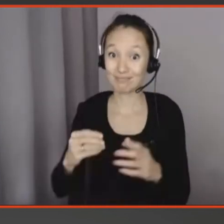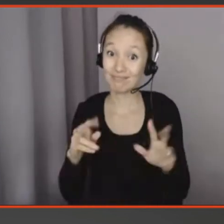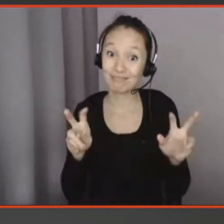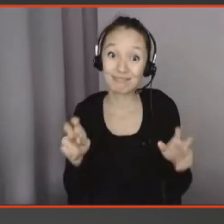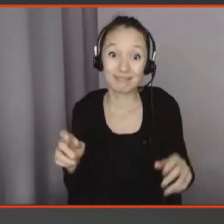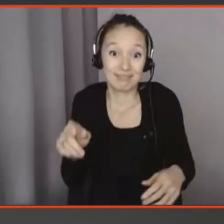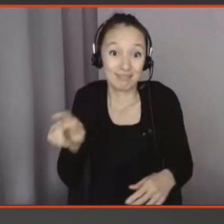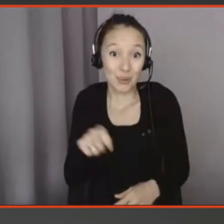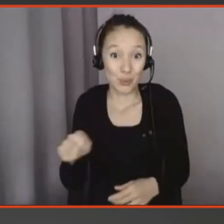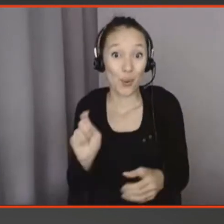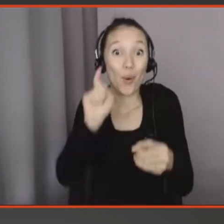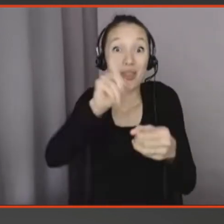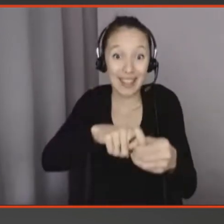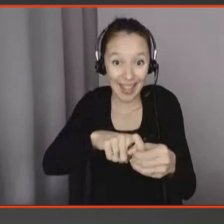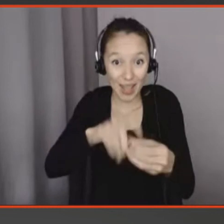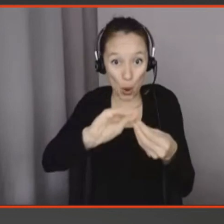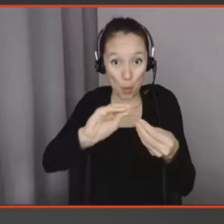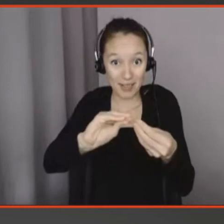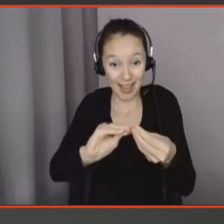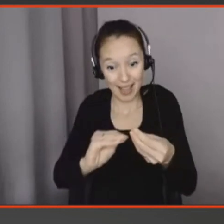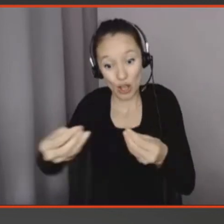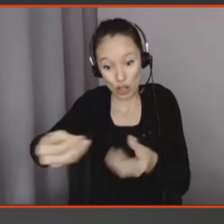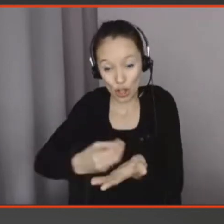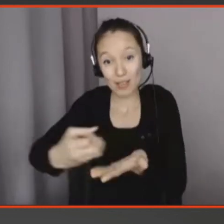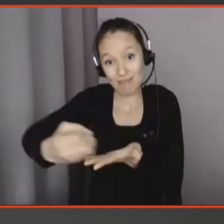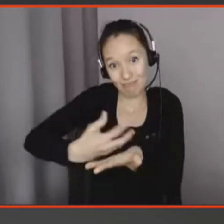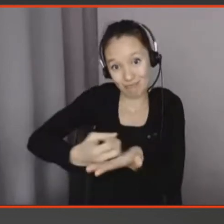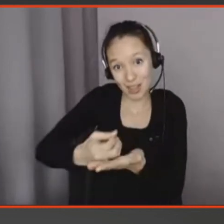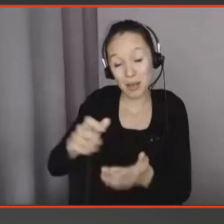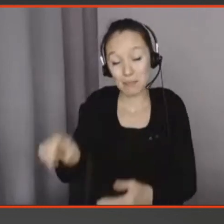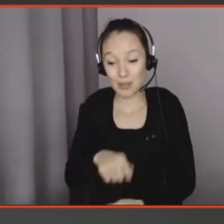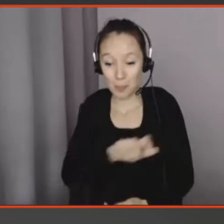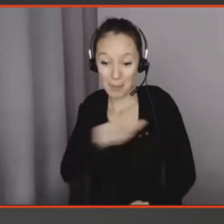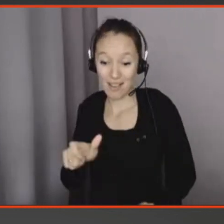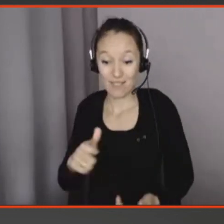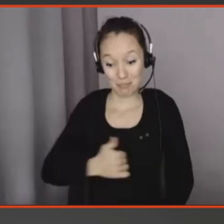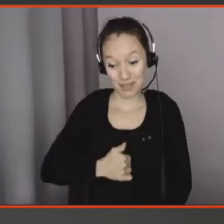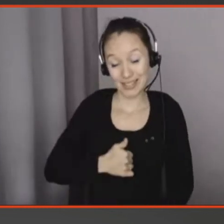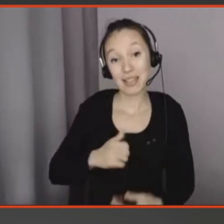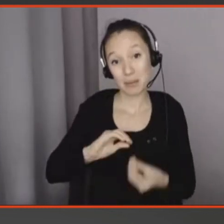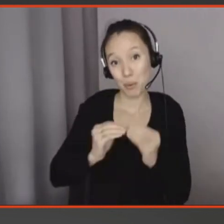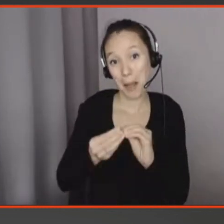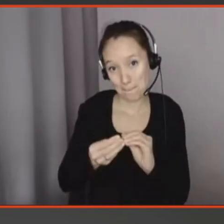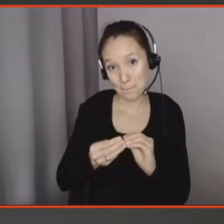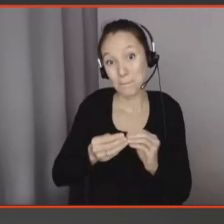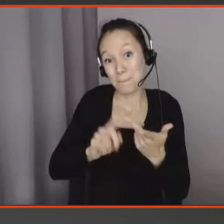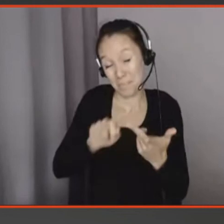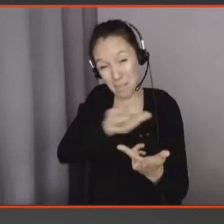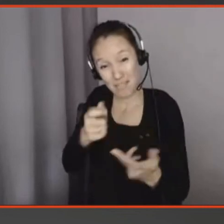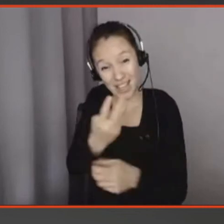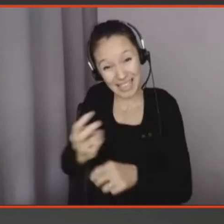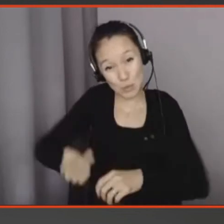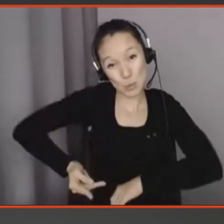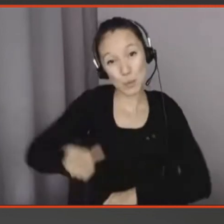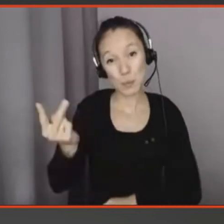donné dit potentiel problème de privacy, entre autres, et davantage de risque. Donc, il ne faut pas non plus voir